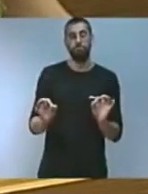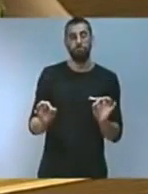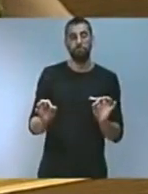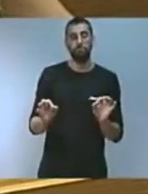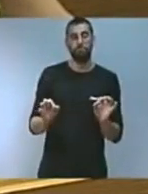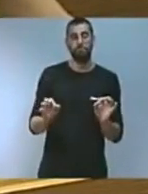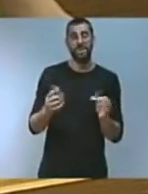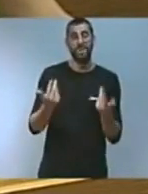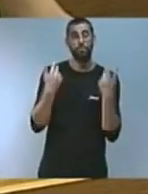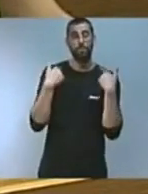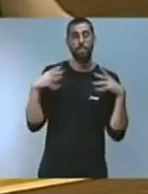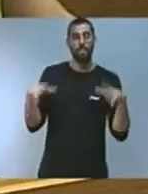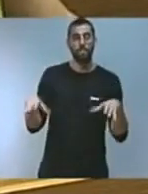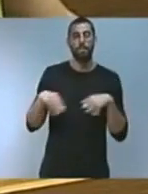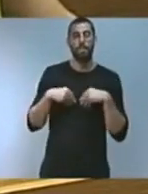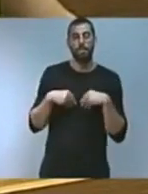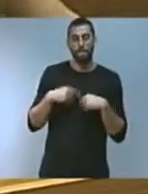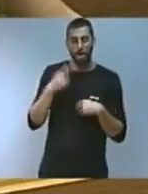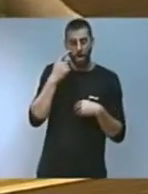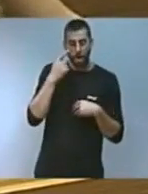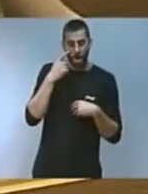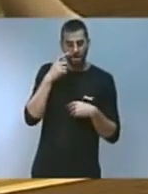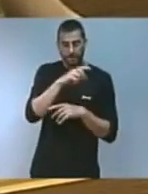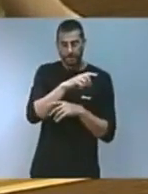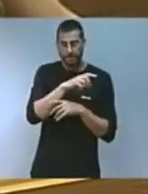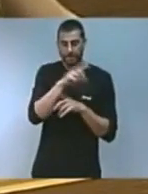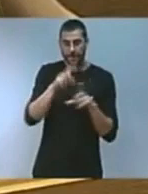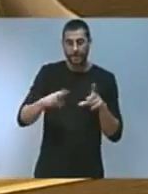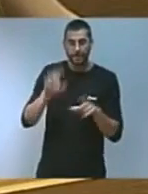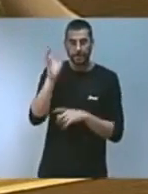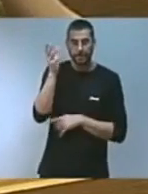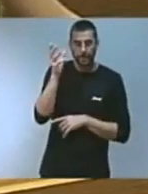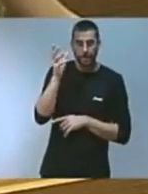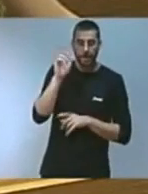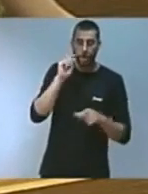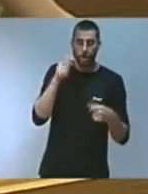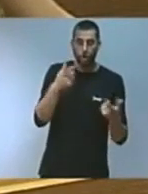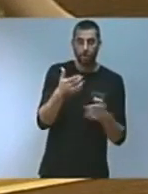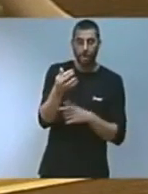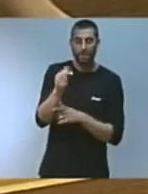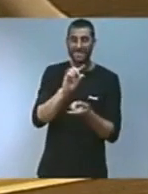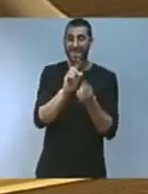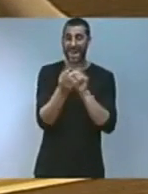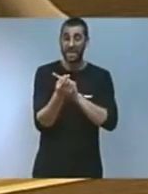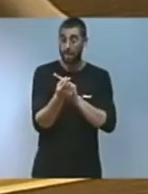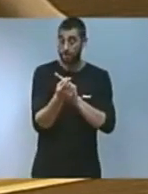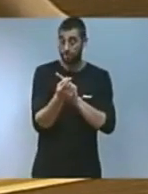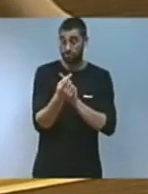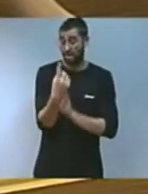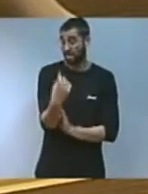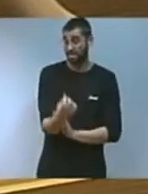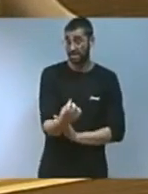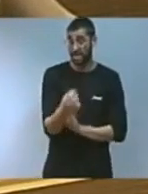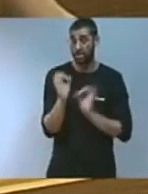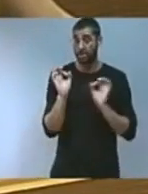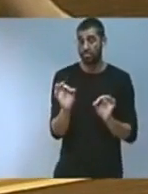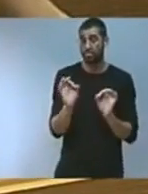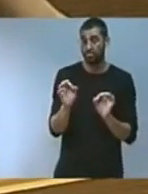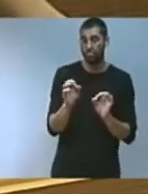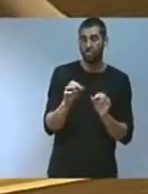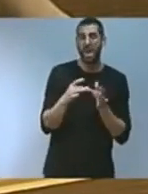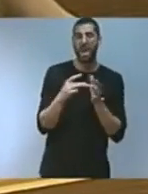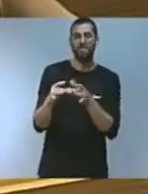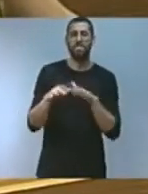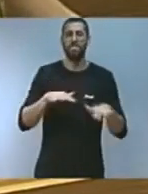responsabilitat d'abordar la crisi ecològica i l'enorme canvi que s'esdevé necessari liderant l'acció al territori valencià